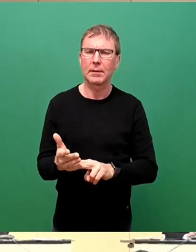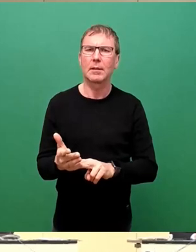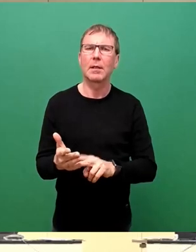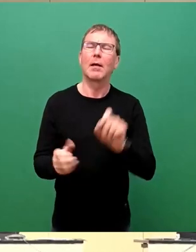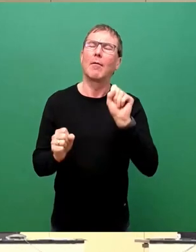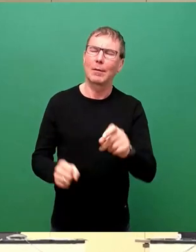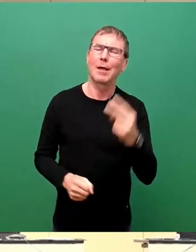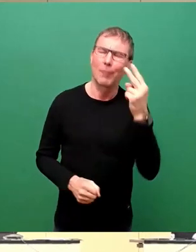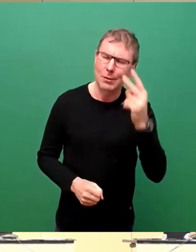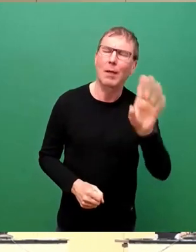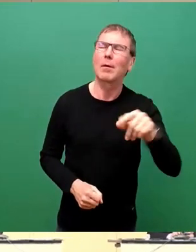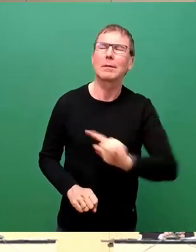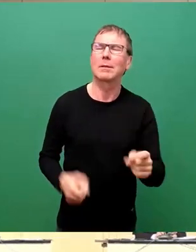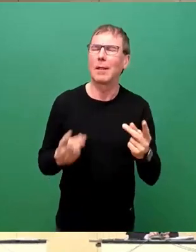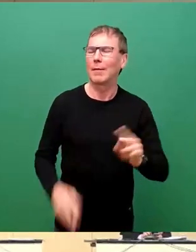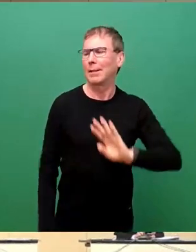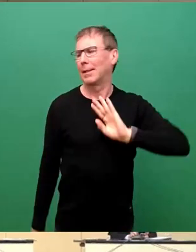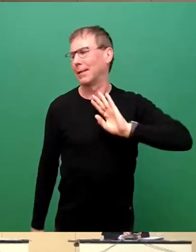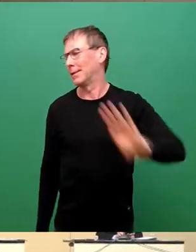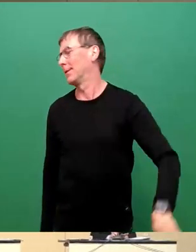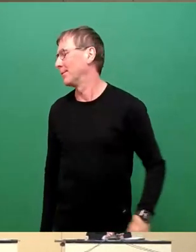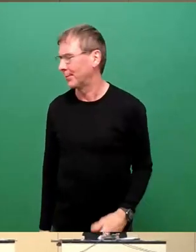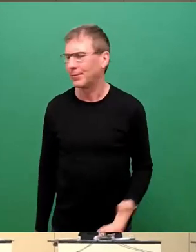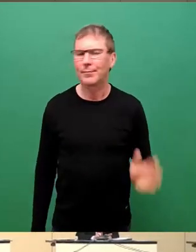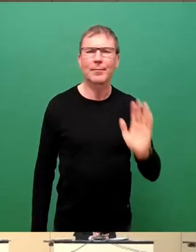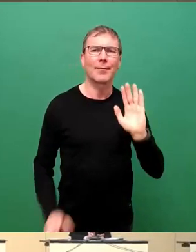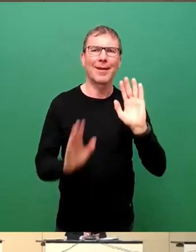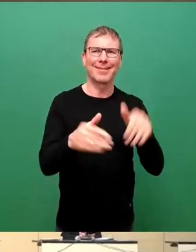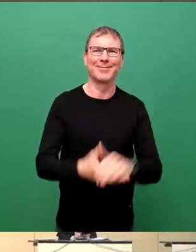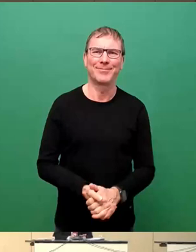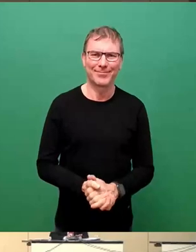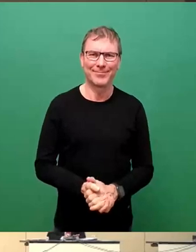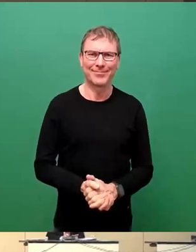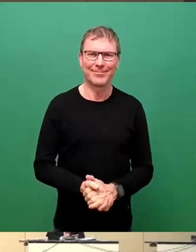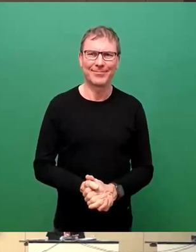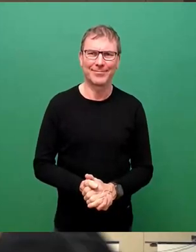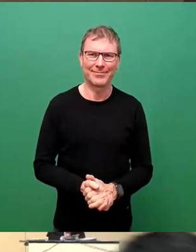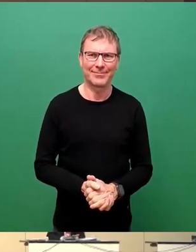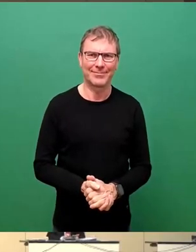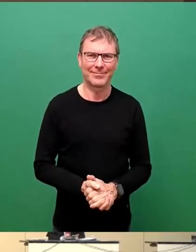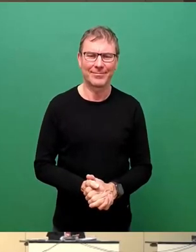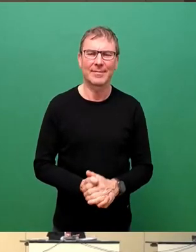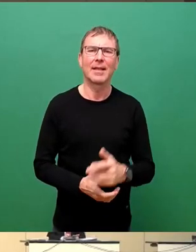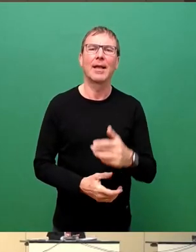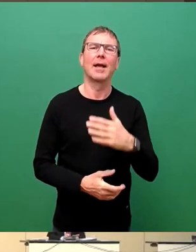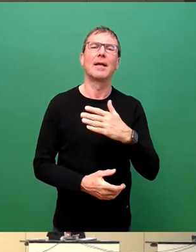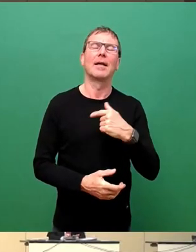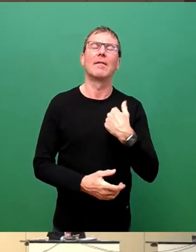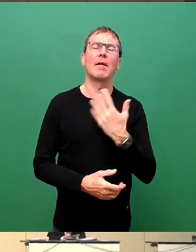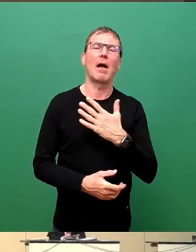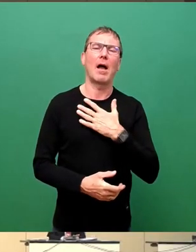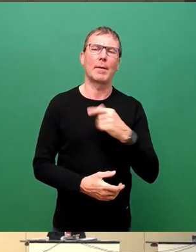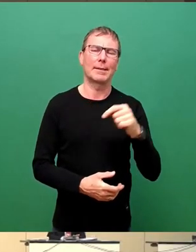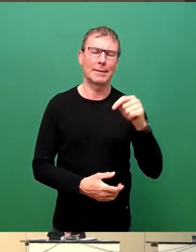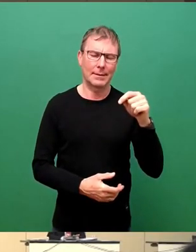Dann haben wir jetzt als